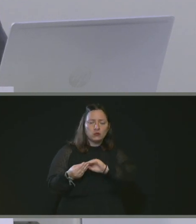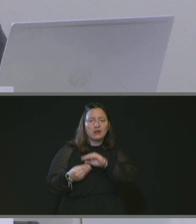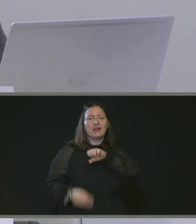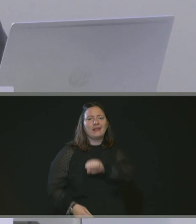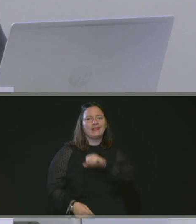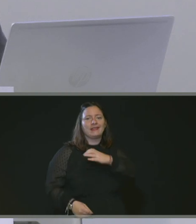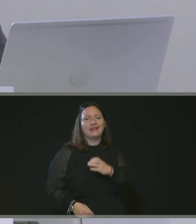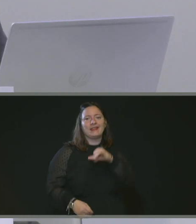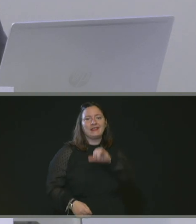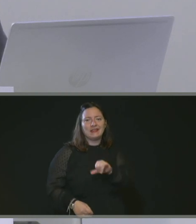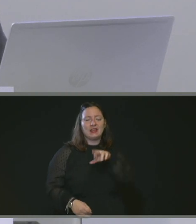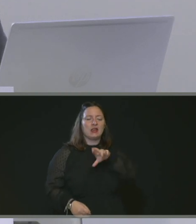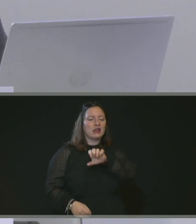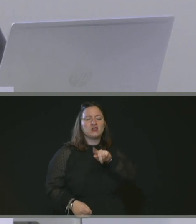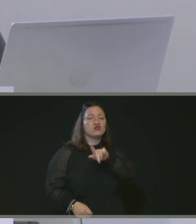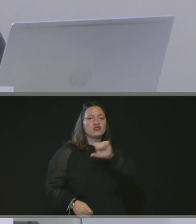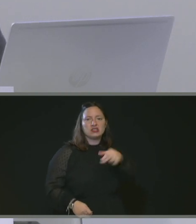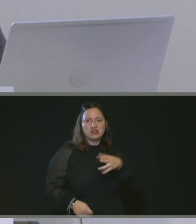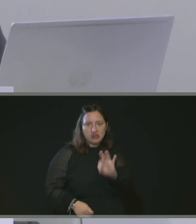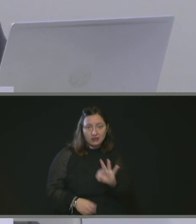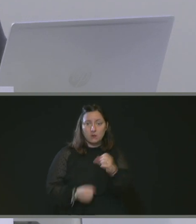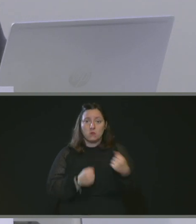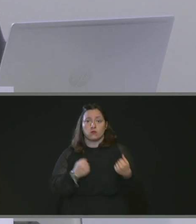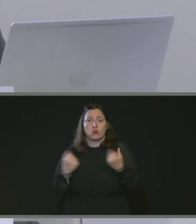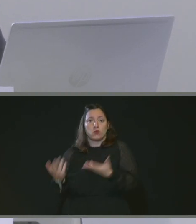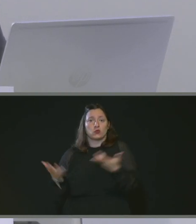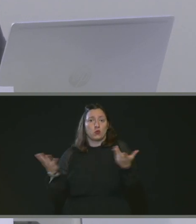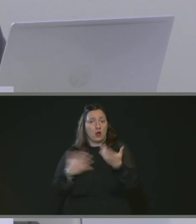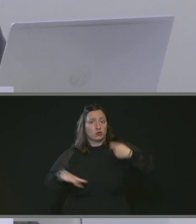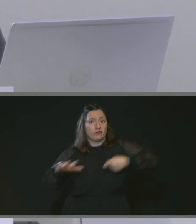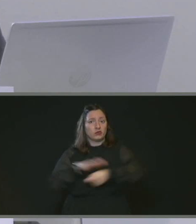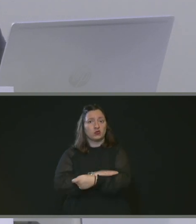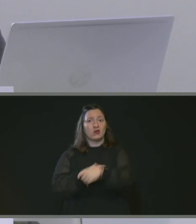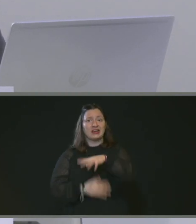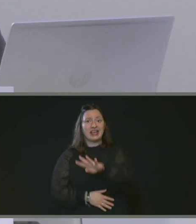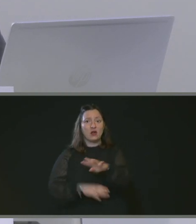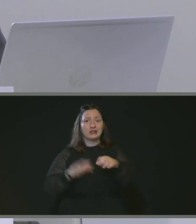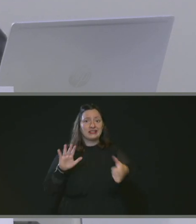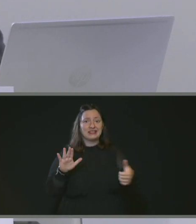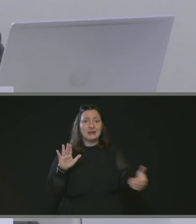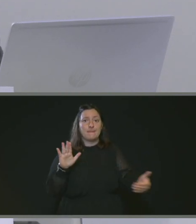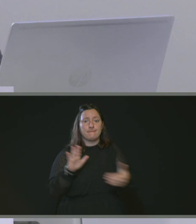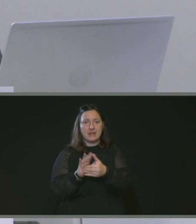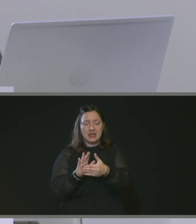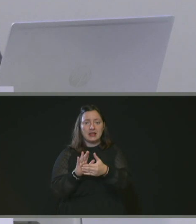ce qui est proposé, c'est une subvention d'un montant de 46 420 euros.